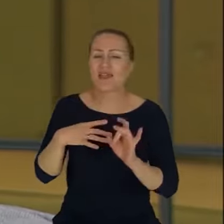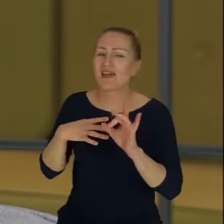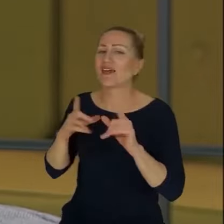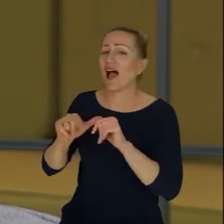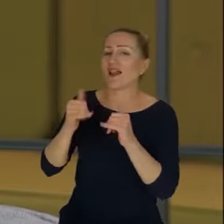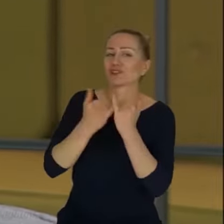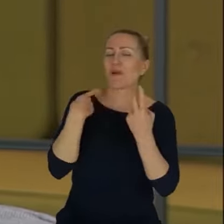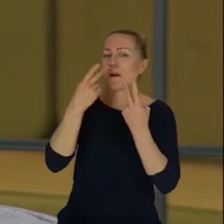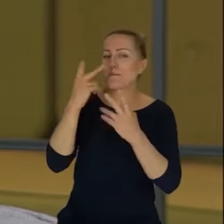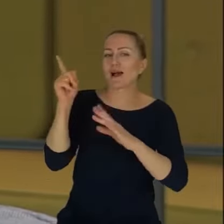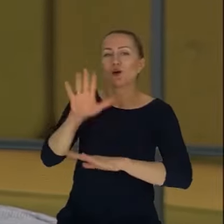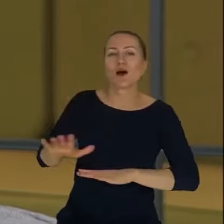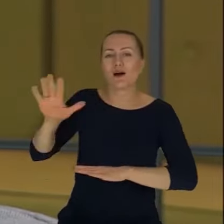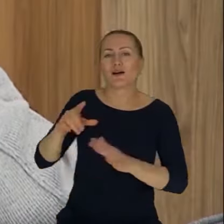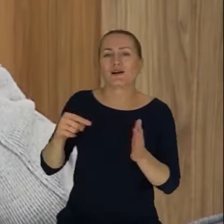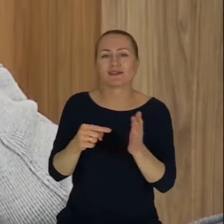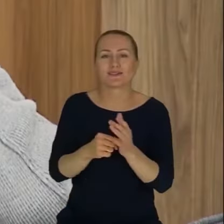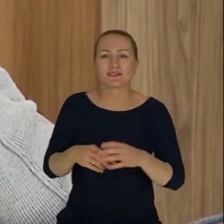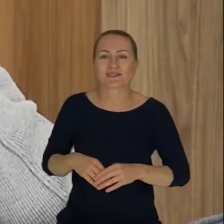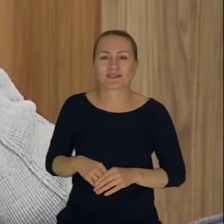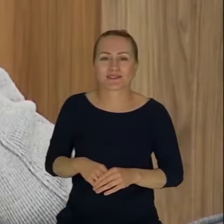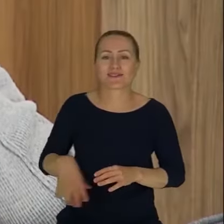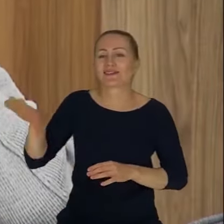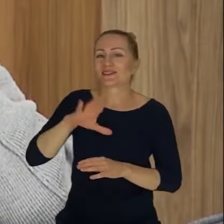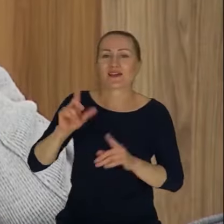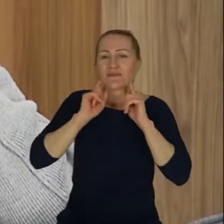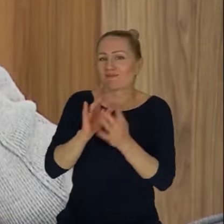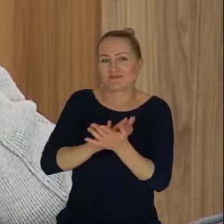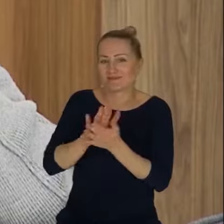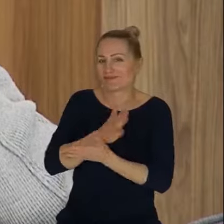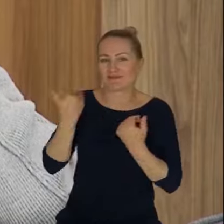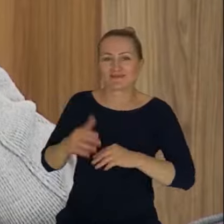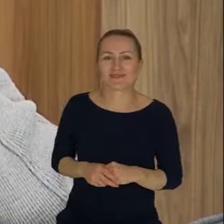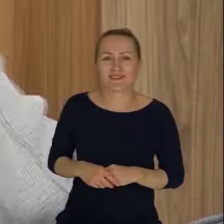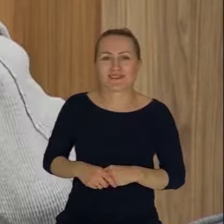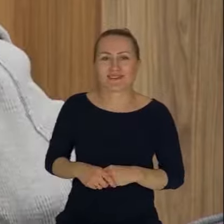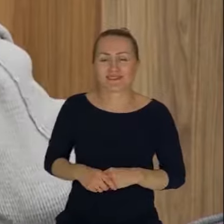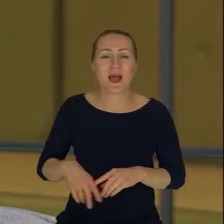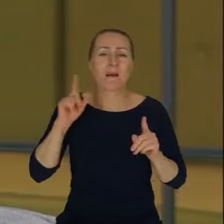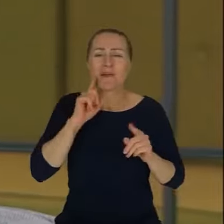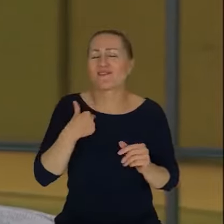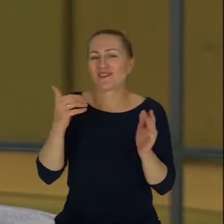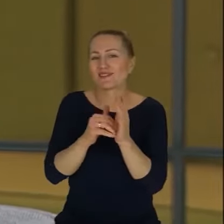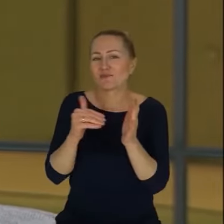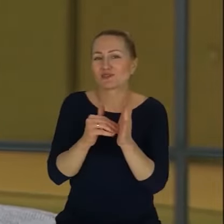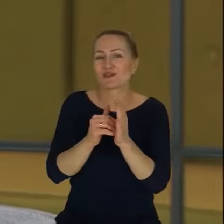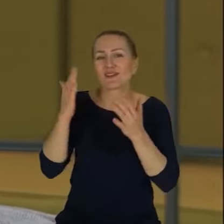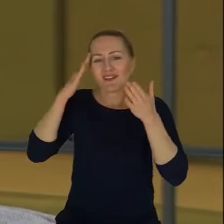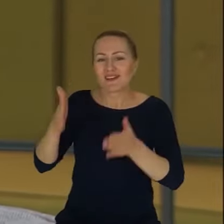tak? A nie istnieją. Nie istnieją, właśnie. Może ja niepotrzebnie nawet wymawiałem to i nie poświęcajmy czasu, bo to szkoda.